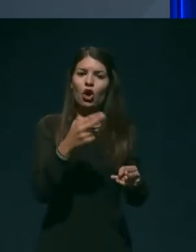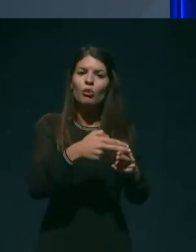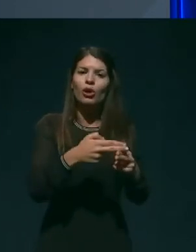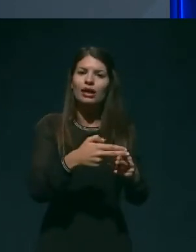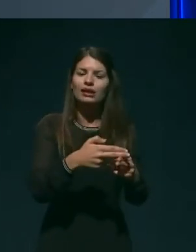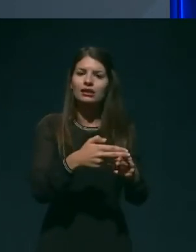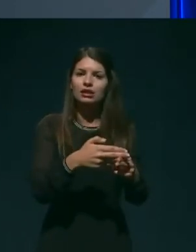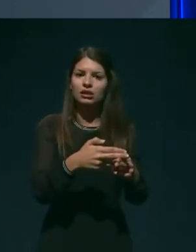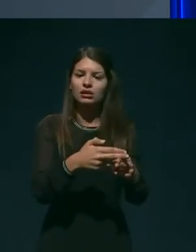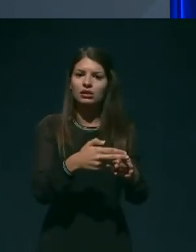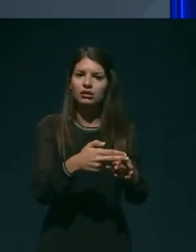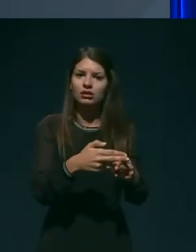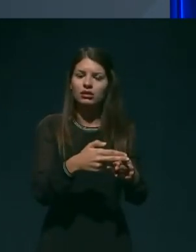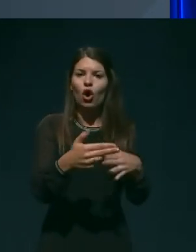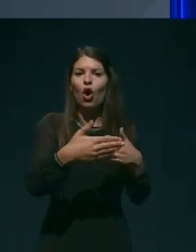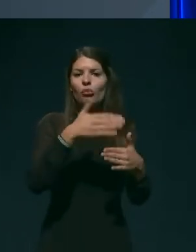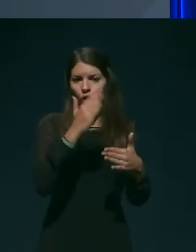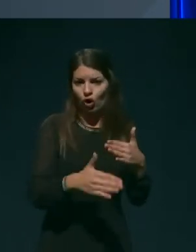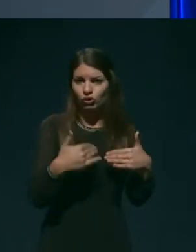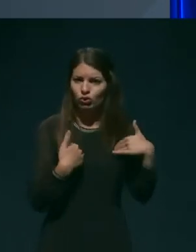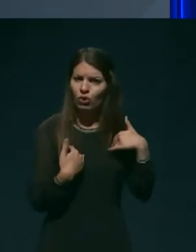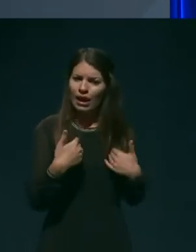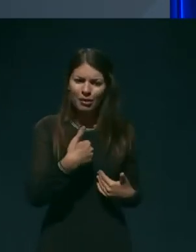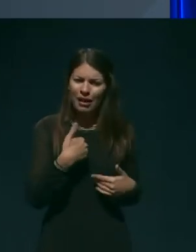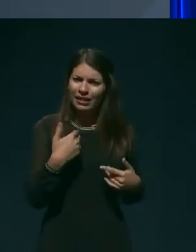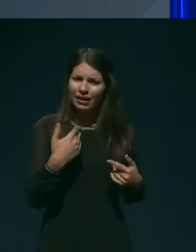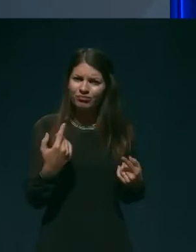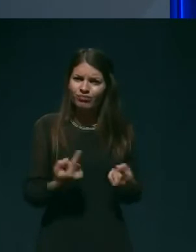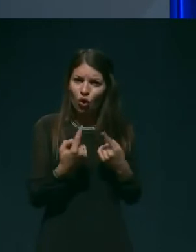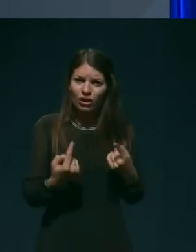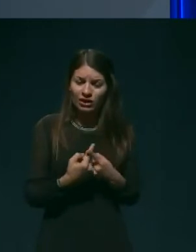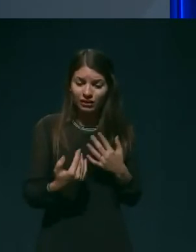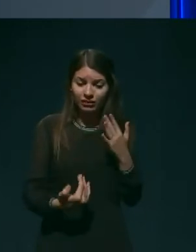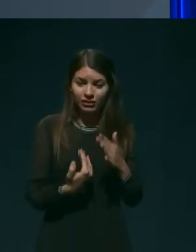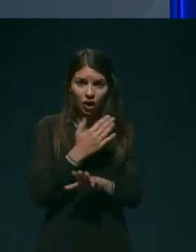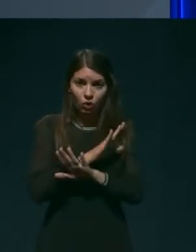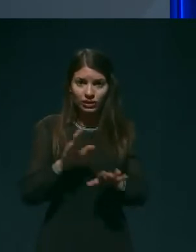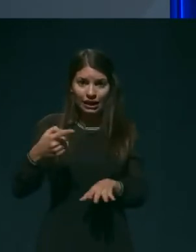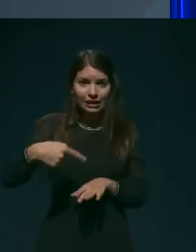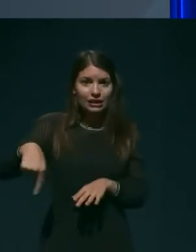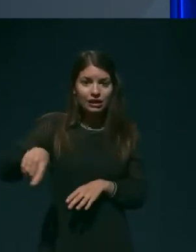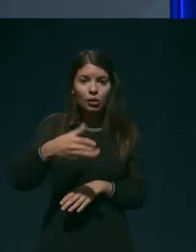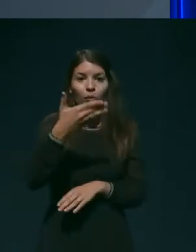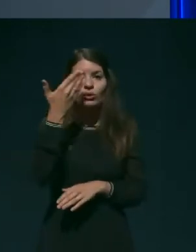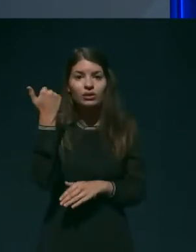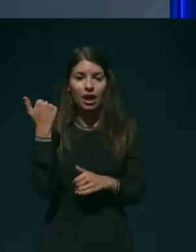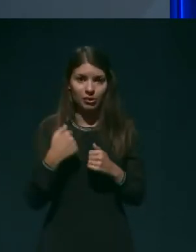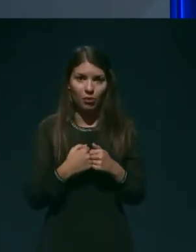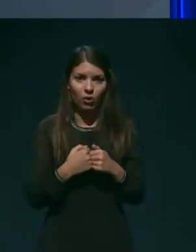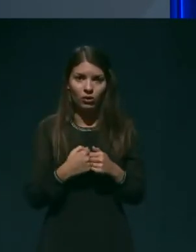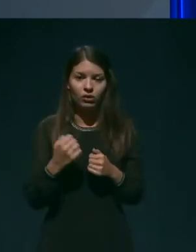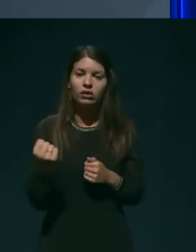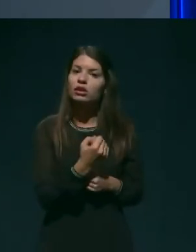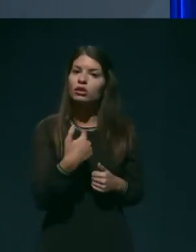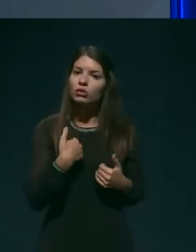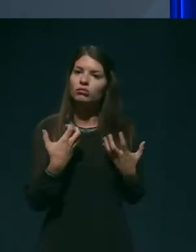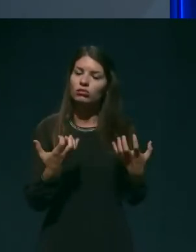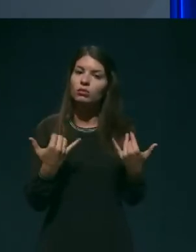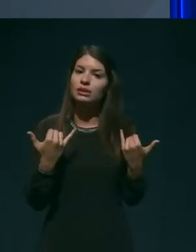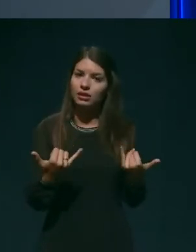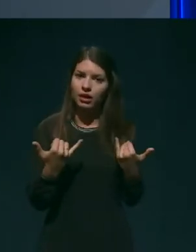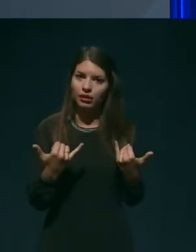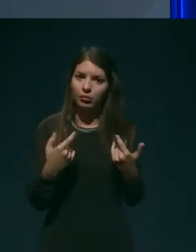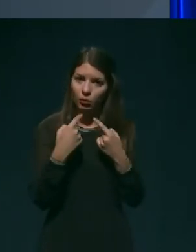boli, da na vse te svojce nekako pozabno, tako da bi to priliko izkoristila, da prav vsem